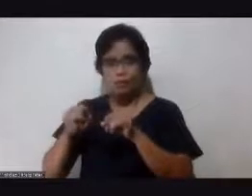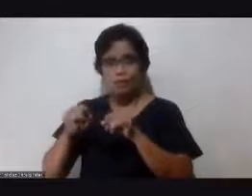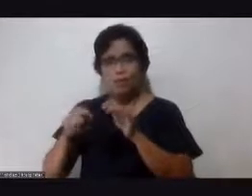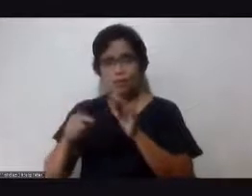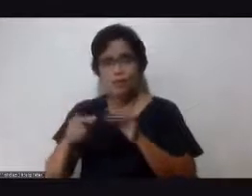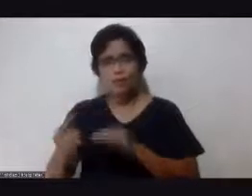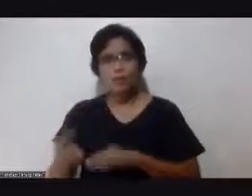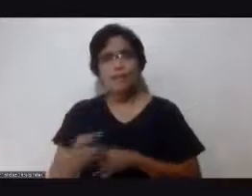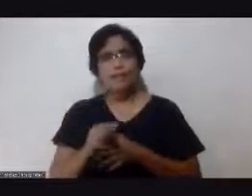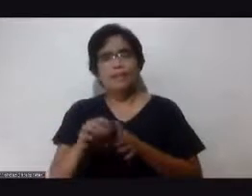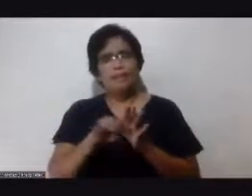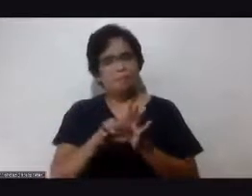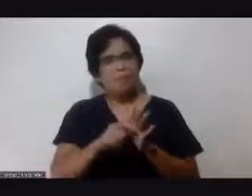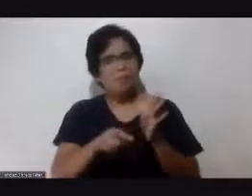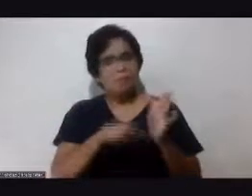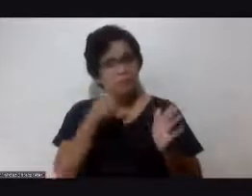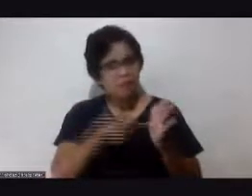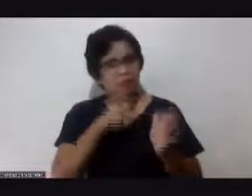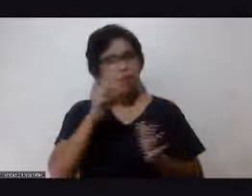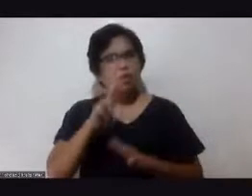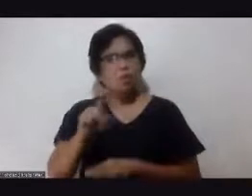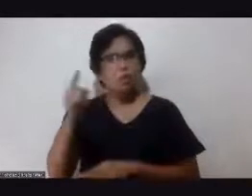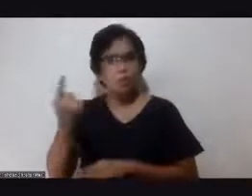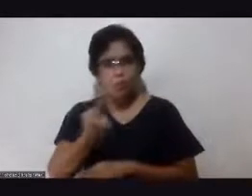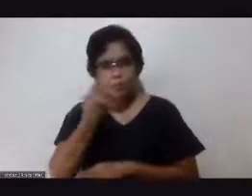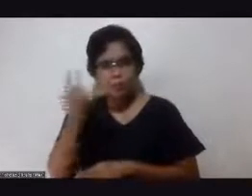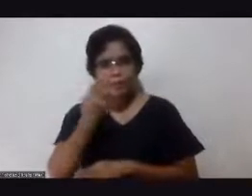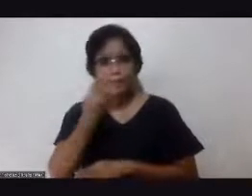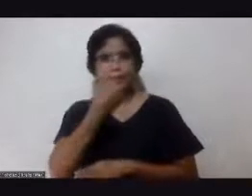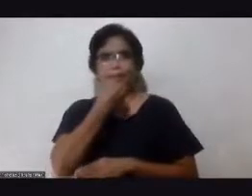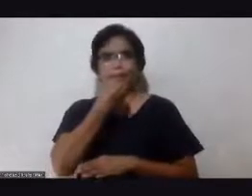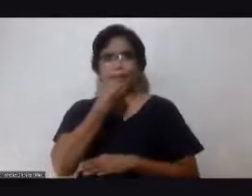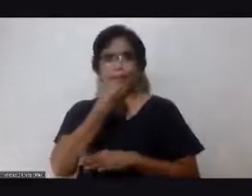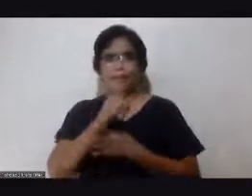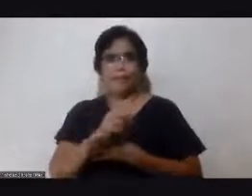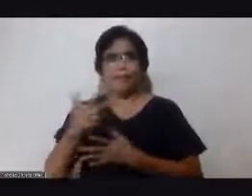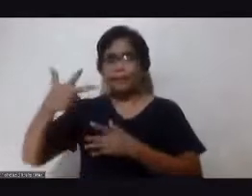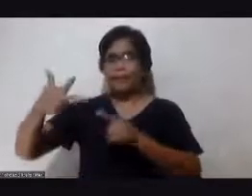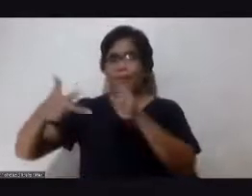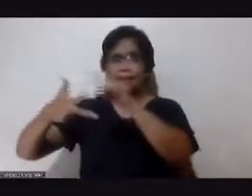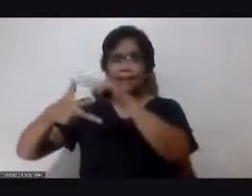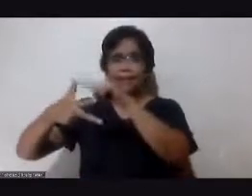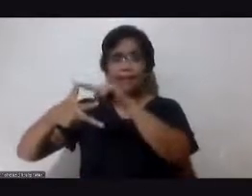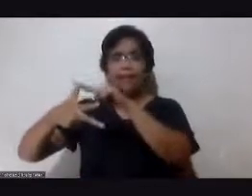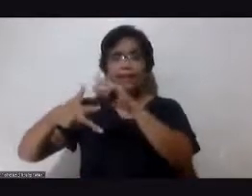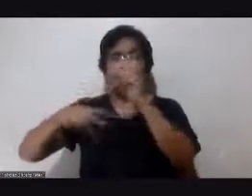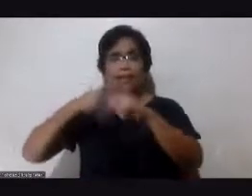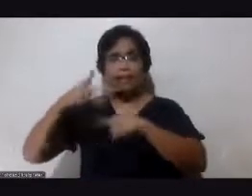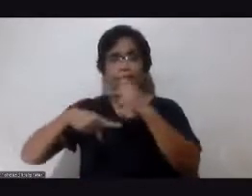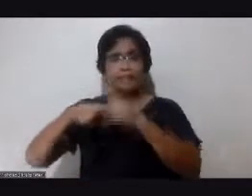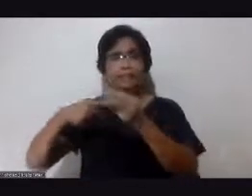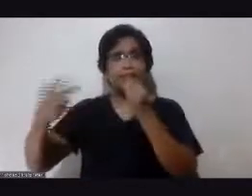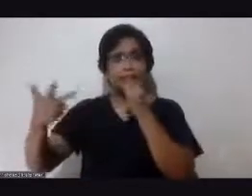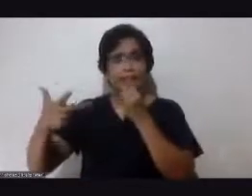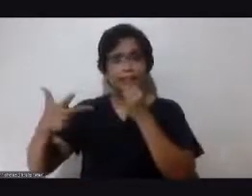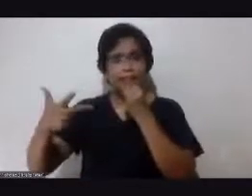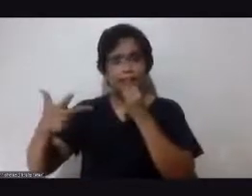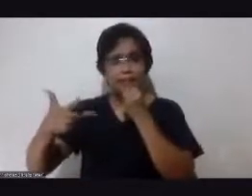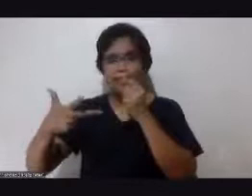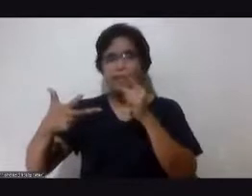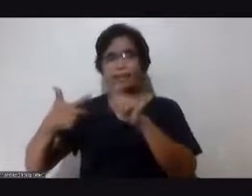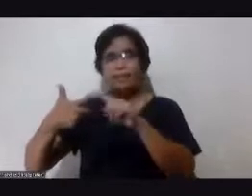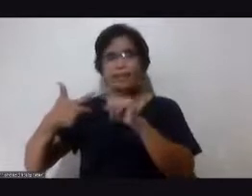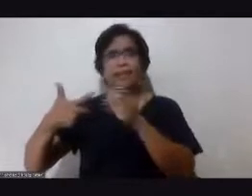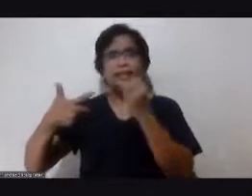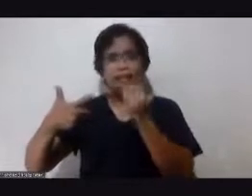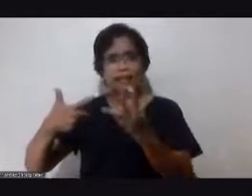pagkain natin. Those three things. So number one yung uri ng kinakain natin okay? Yung rami